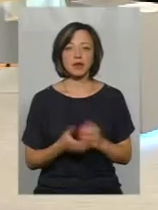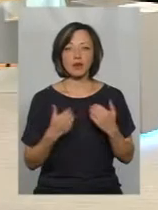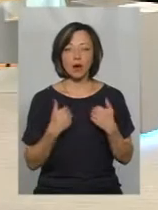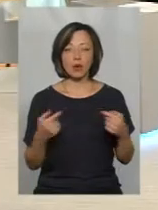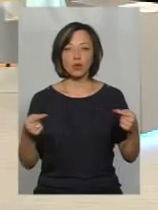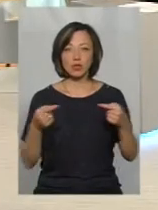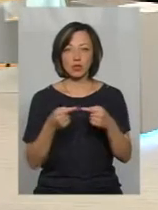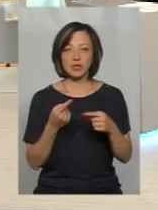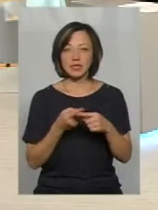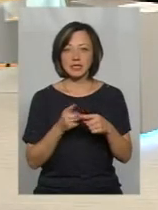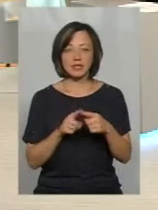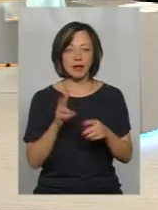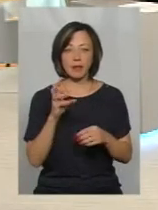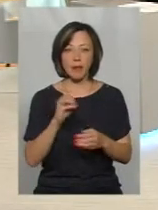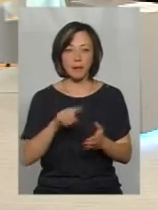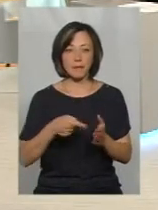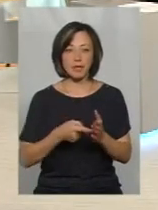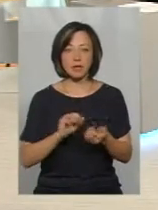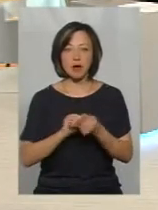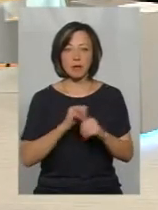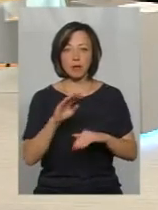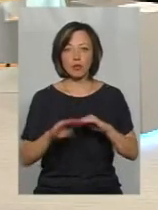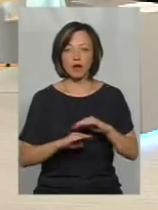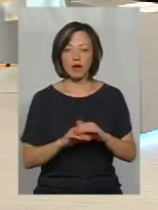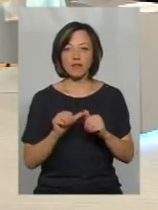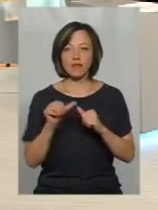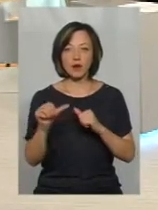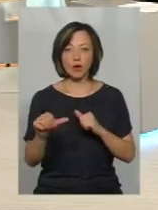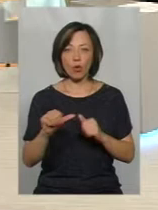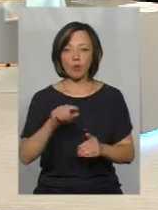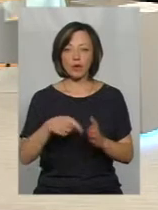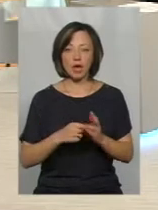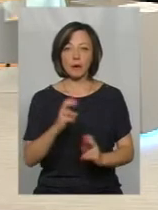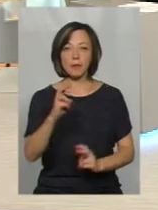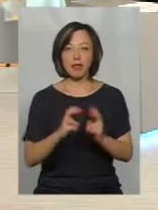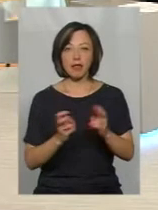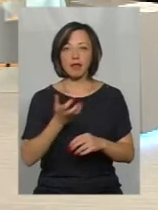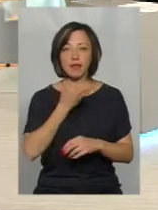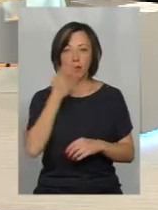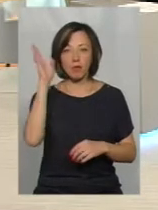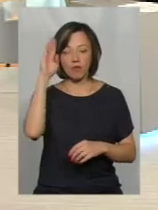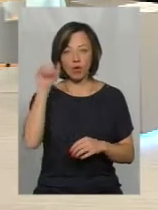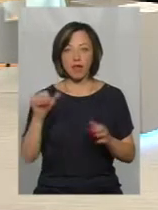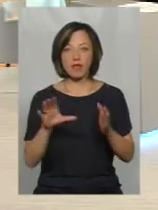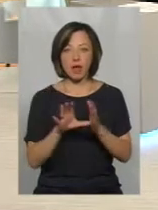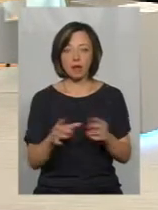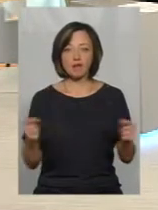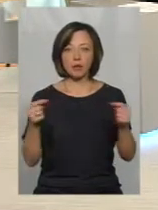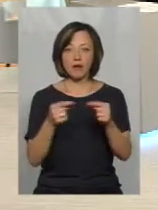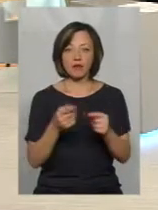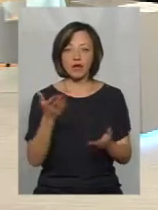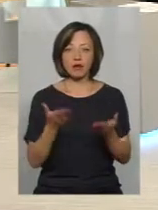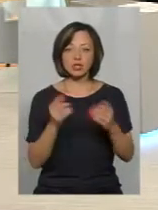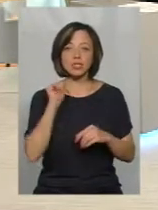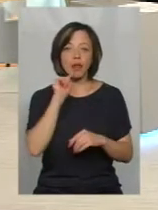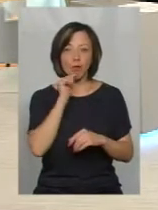не місто Кам'янець-Подільський, а це виключно комунальне підприємство тепловодо-енергії. Відповідно, якщо воно